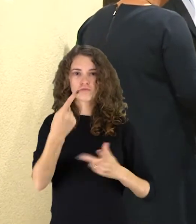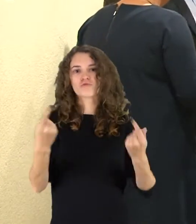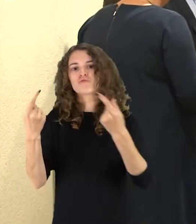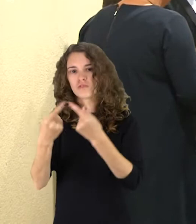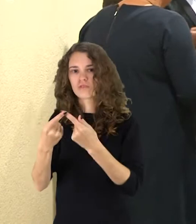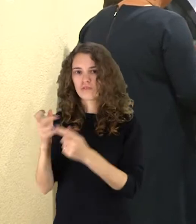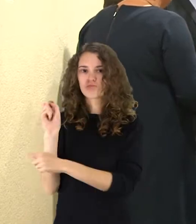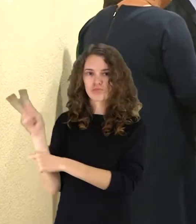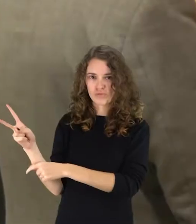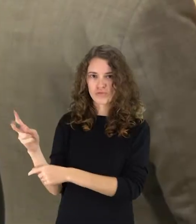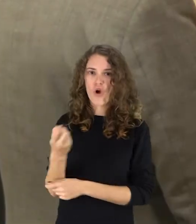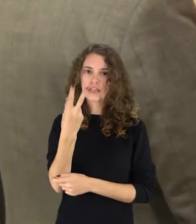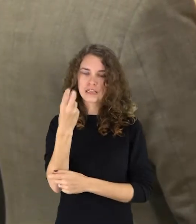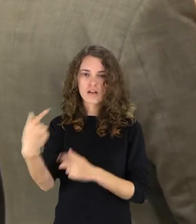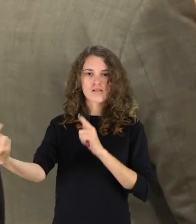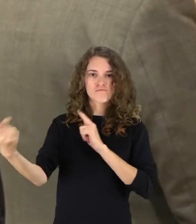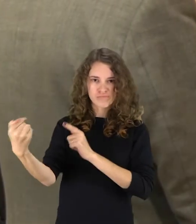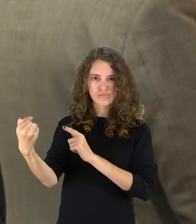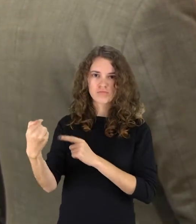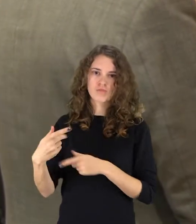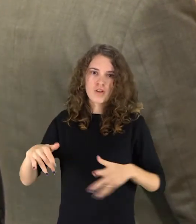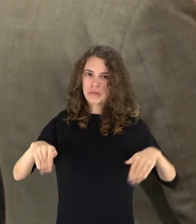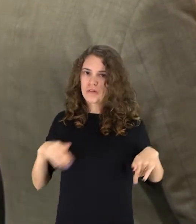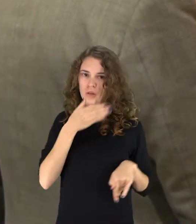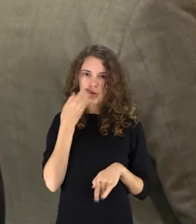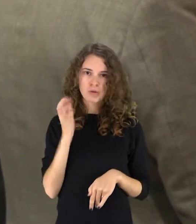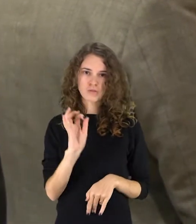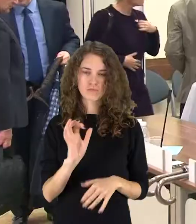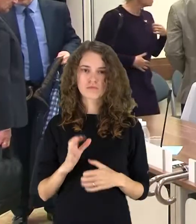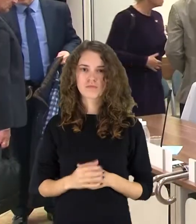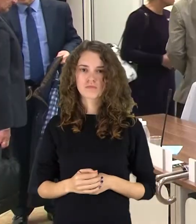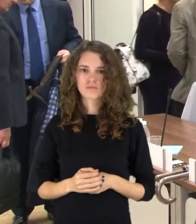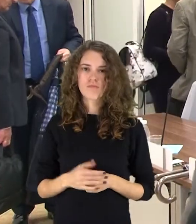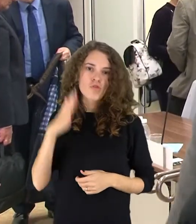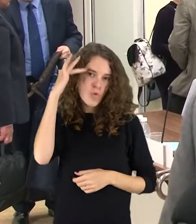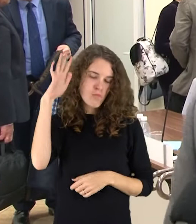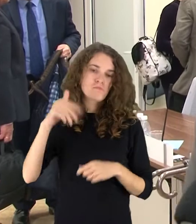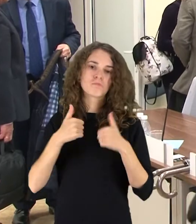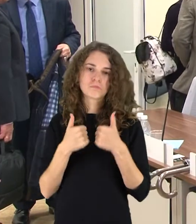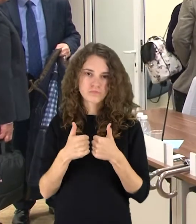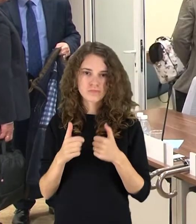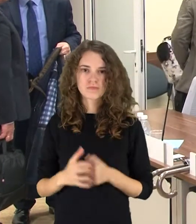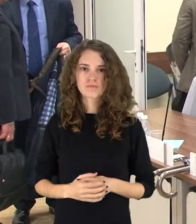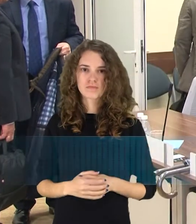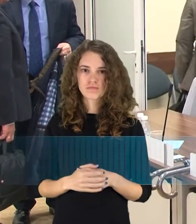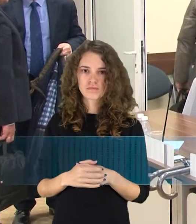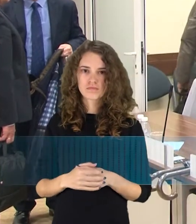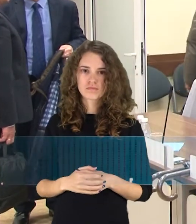pritarė tik aštoni tarybos narii. 13 buvo prieš, nei vienas nesusilaikė. Nuo mane yra teigiama.